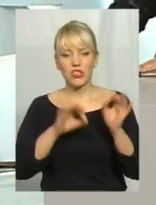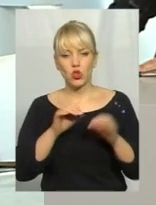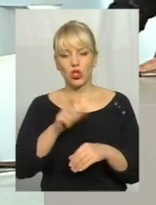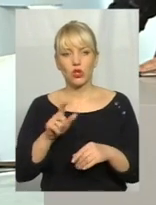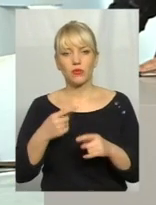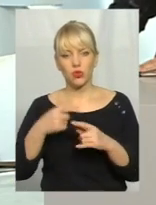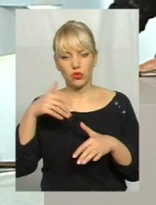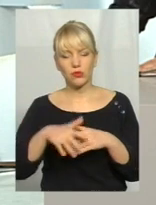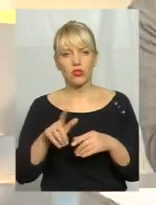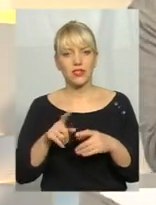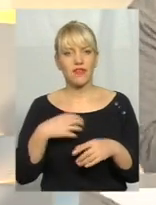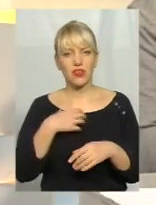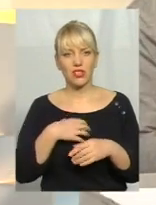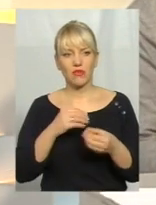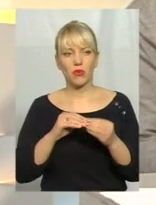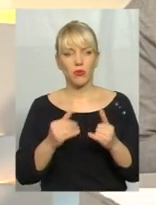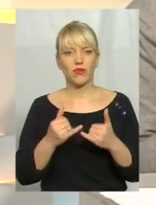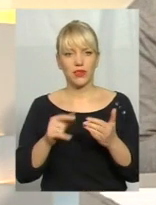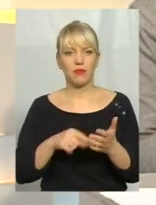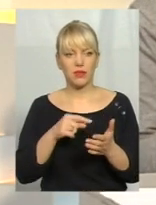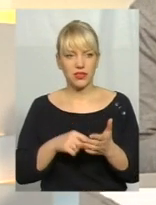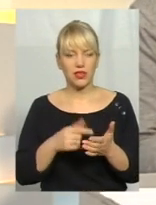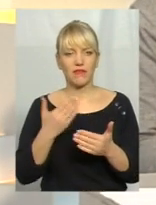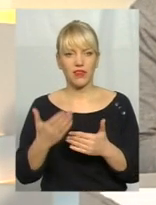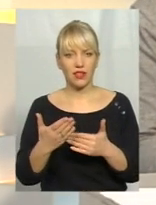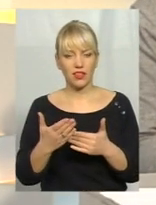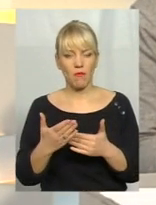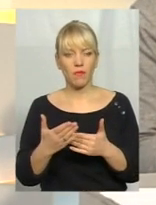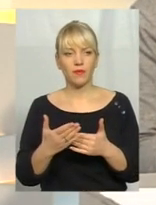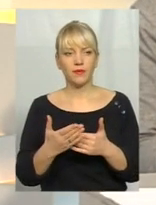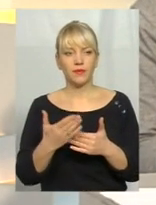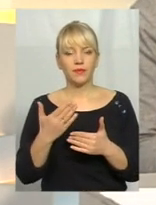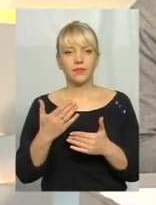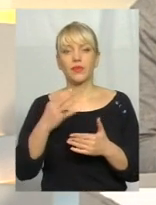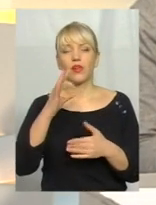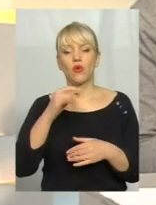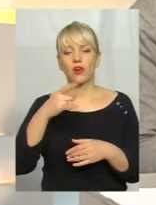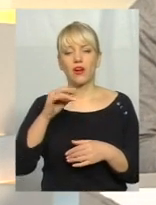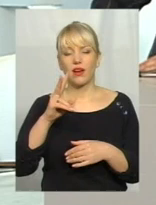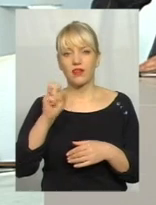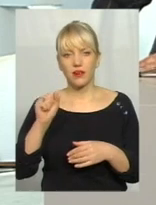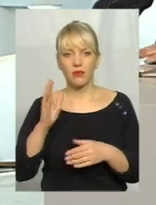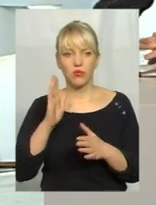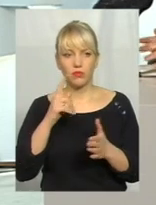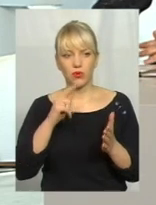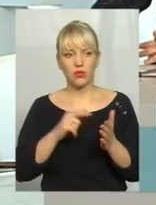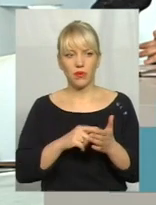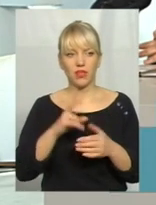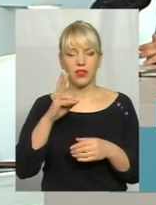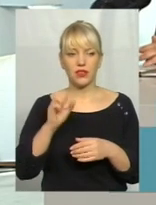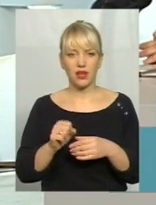дуже нагальна проблема для міста, то ви їх задовільняєте. Фактично органічна фракція сміття буде потрапляти на лінії